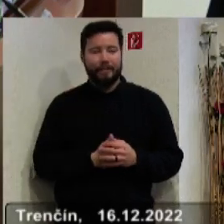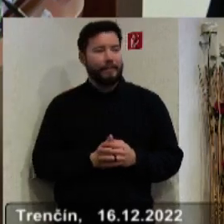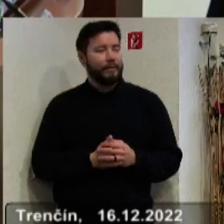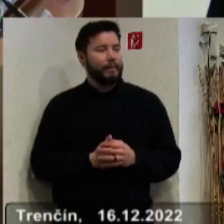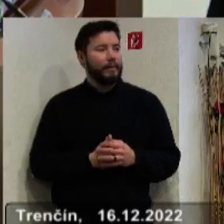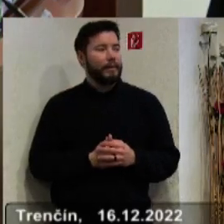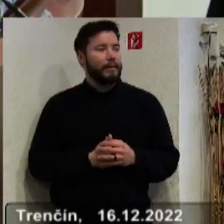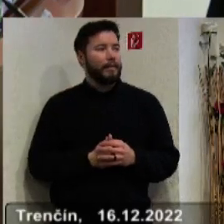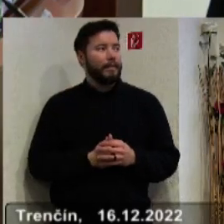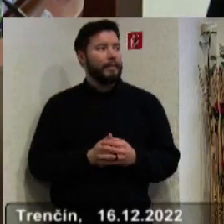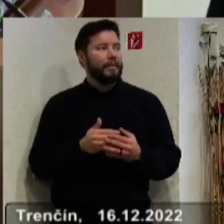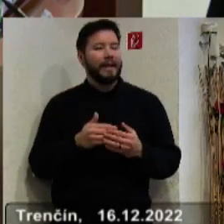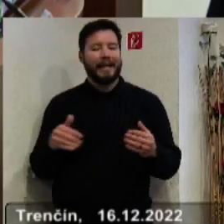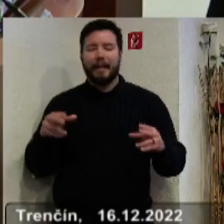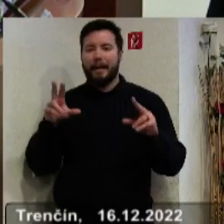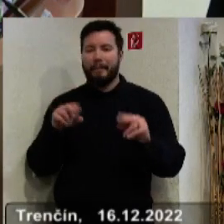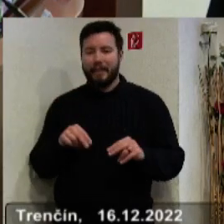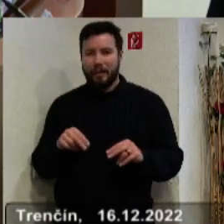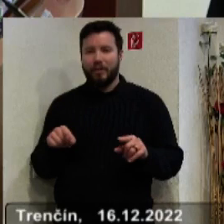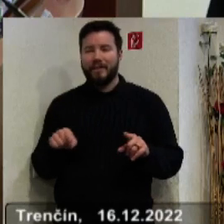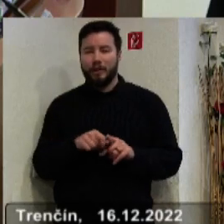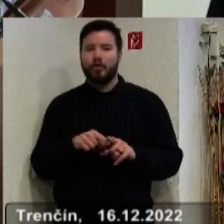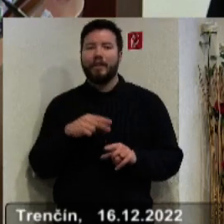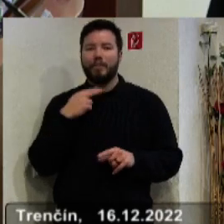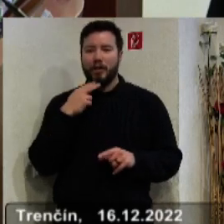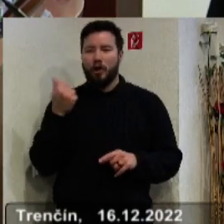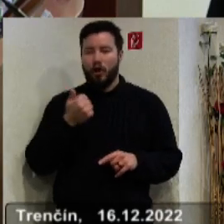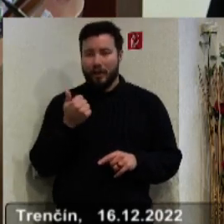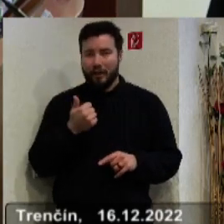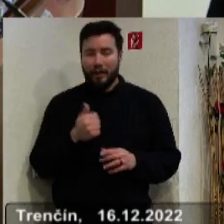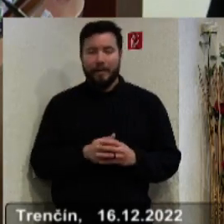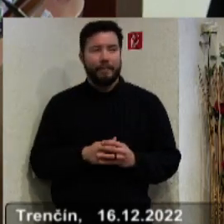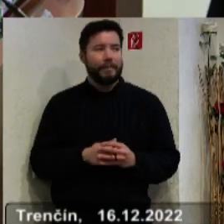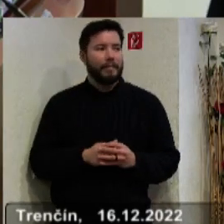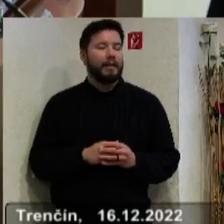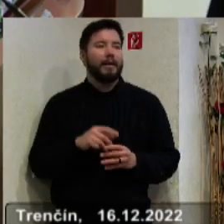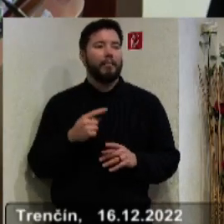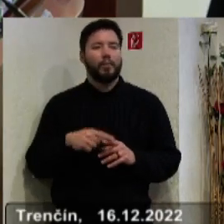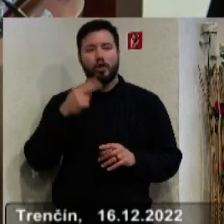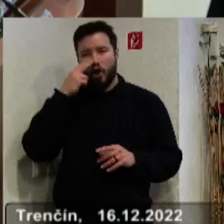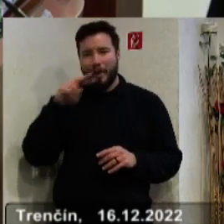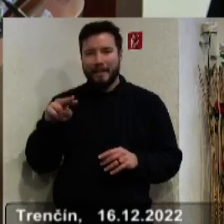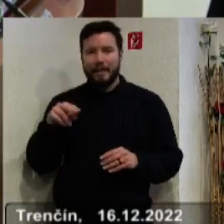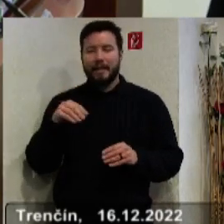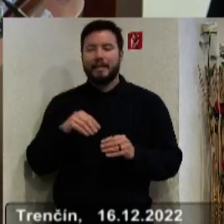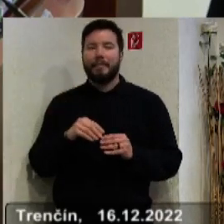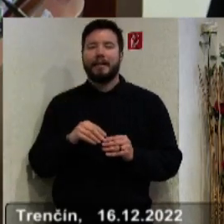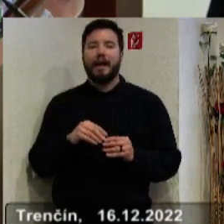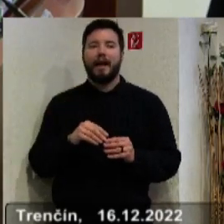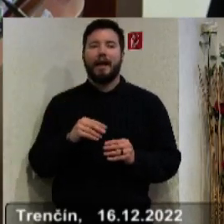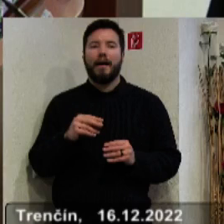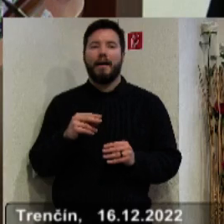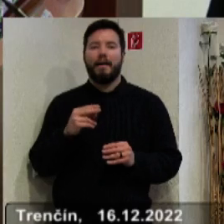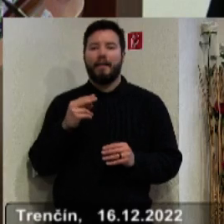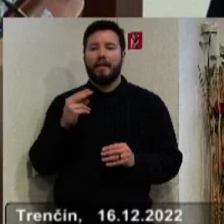Župné rada predsedo by bývala tiež v pondelky o 13. A potom všetky teda komisie by boli v pondelok 4